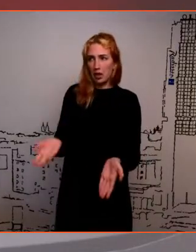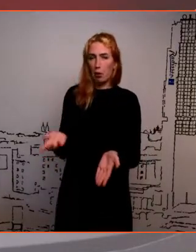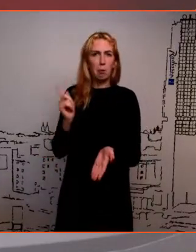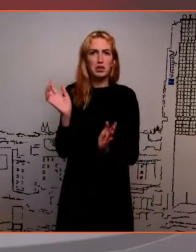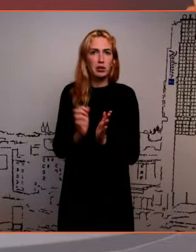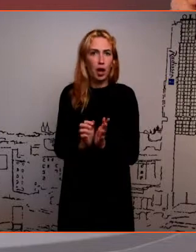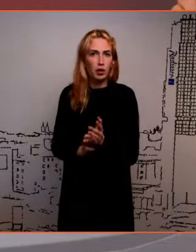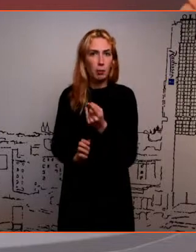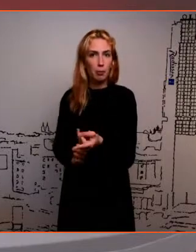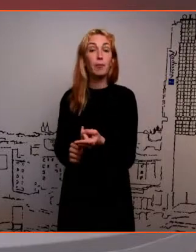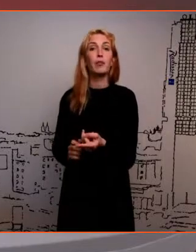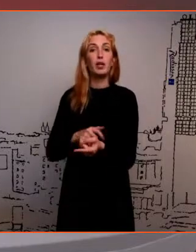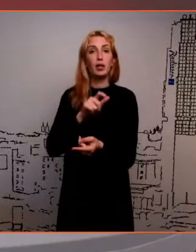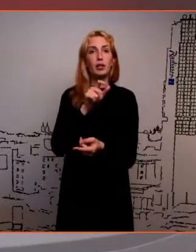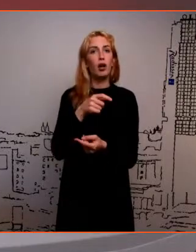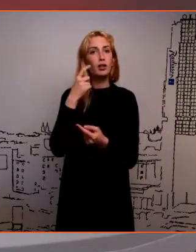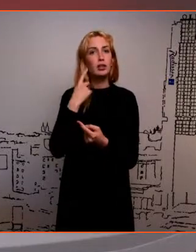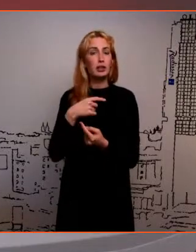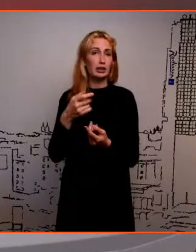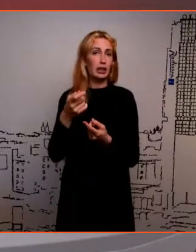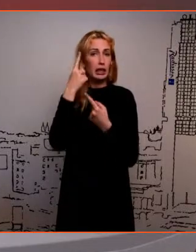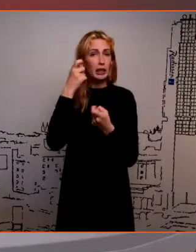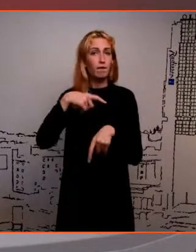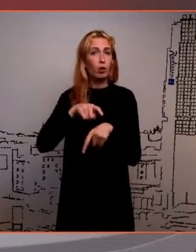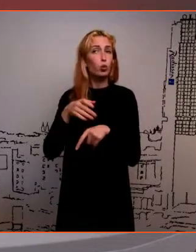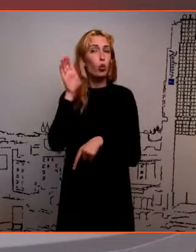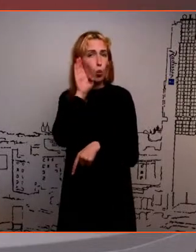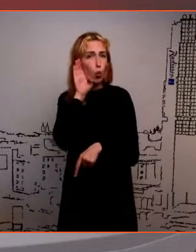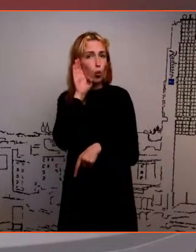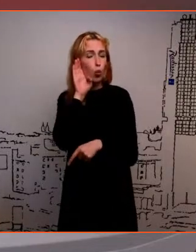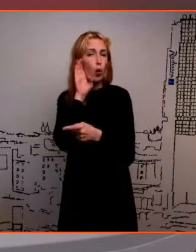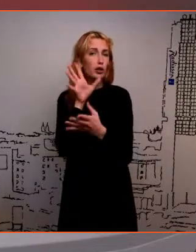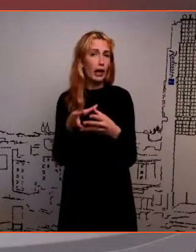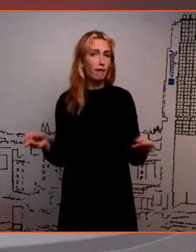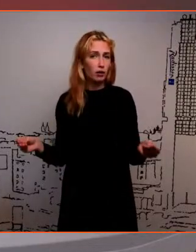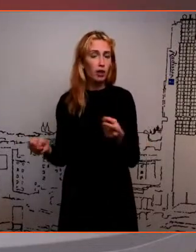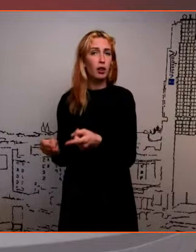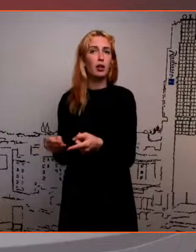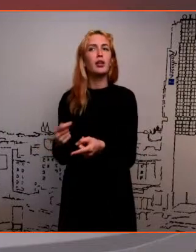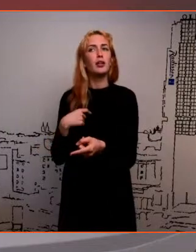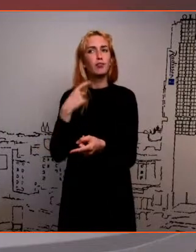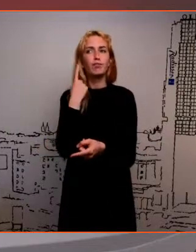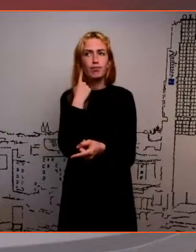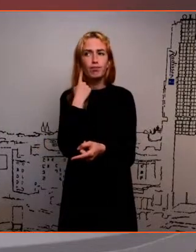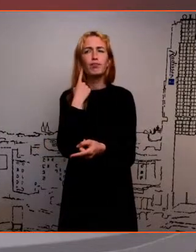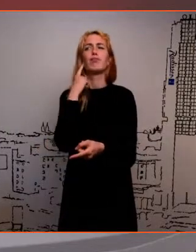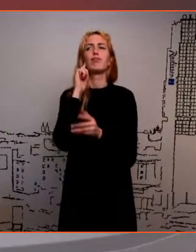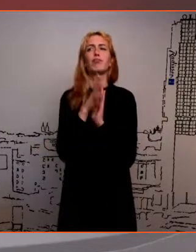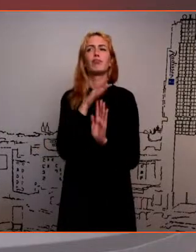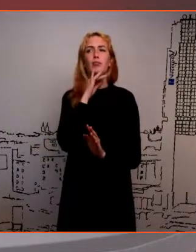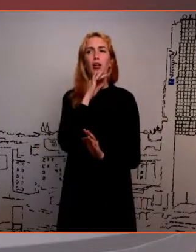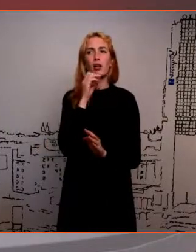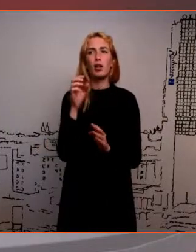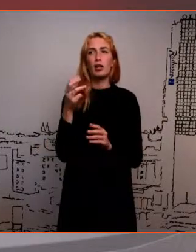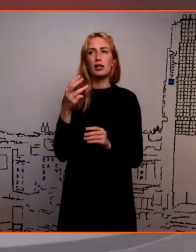on. Ja siis ma kuulan infotundid, kevadetid tulevad iga aasta koolide infotundid ja ma saan aru, et aha, et oppistest see on õppe on